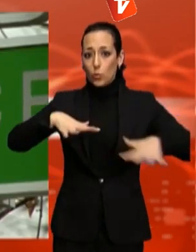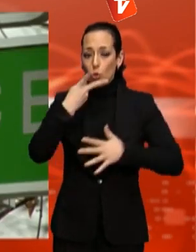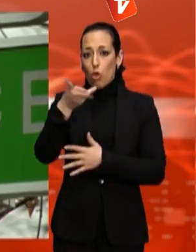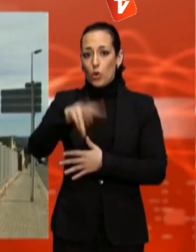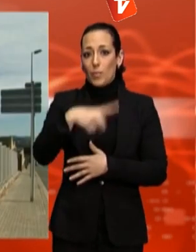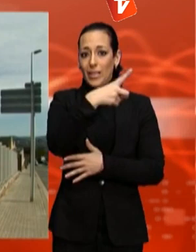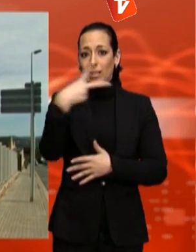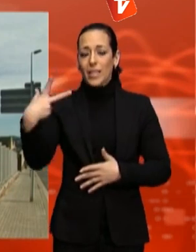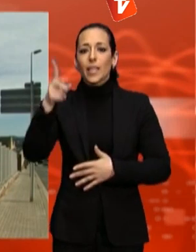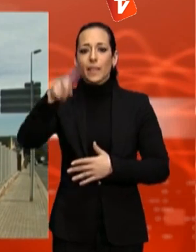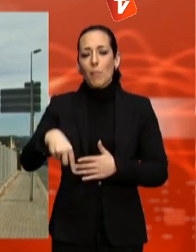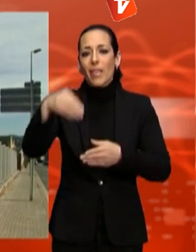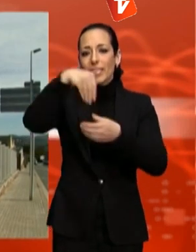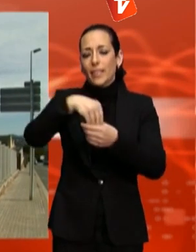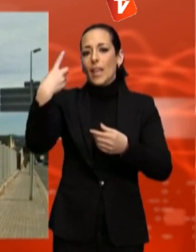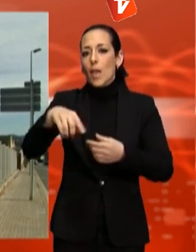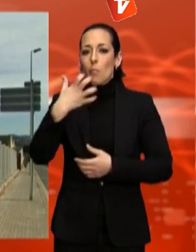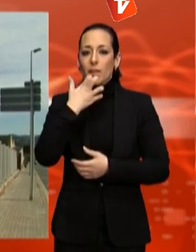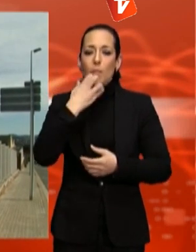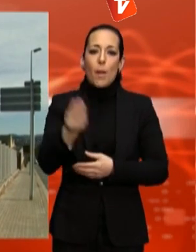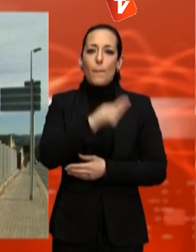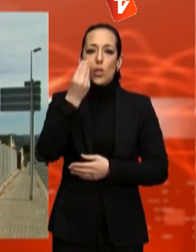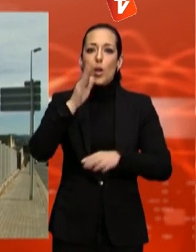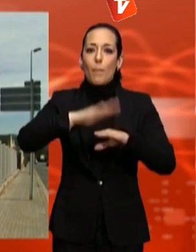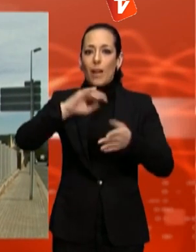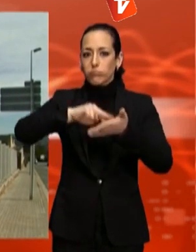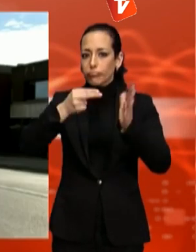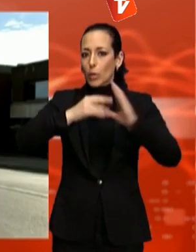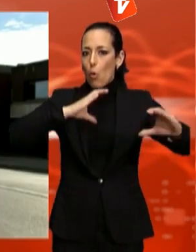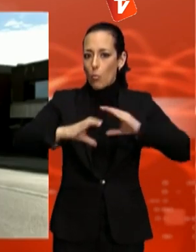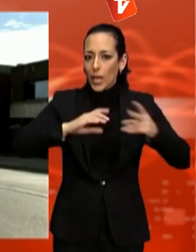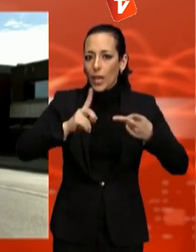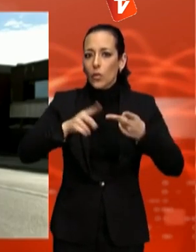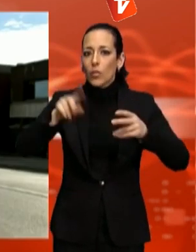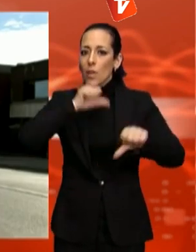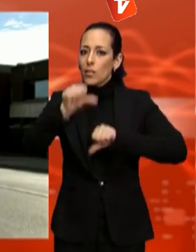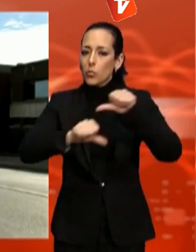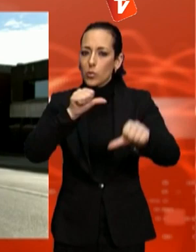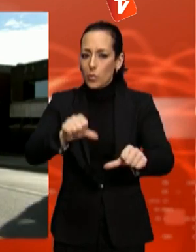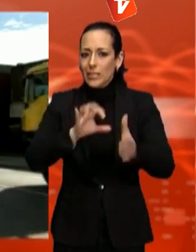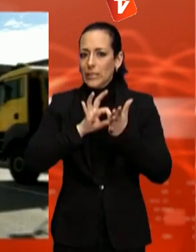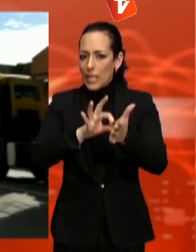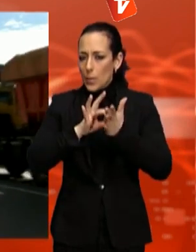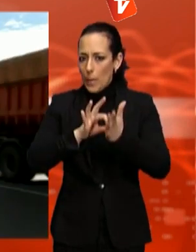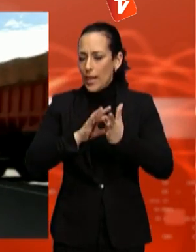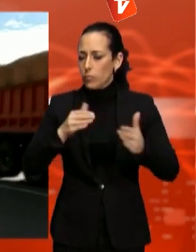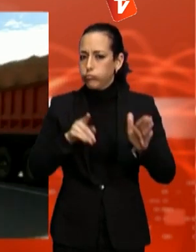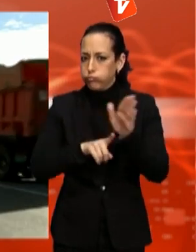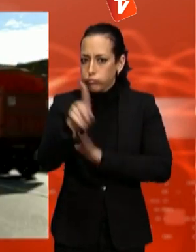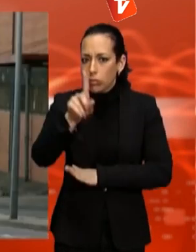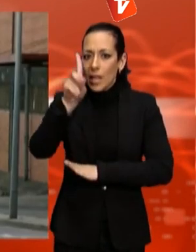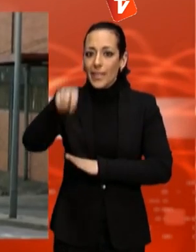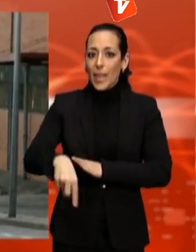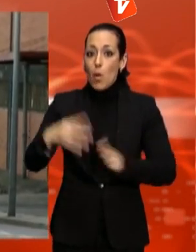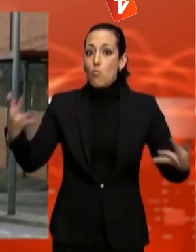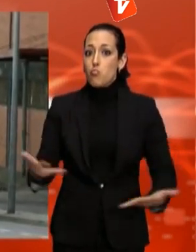serveis per a la mobilitat, gestió de polígons, millora de telòcomunicacions, desenvolupament de serveis avançats, foment de l'activitat econòmica i promoció a